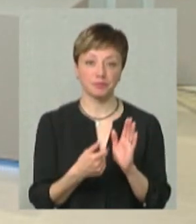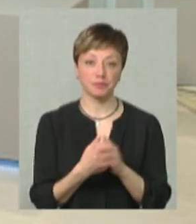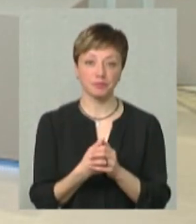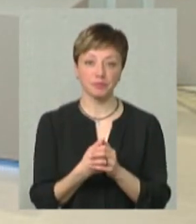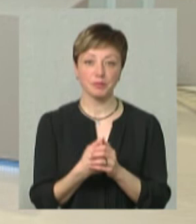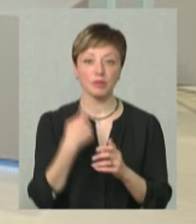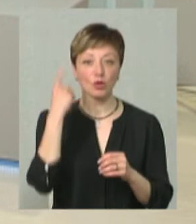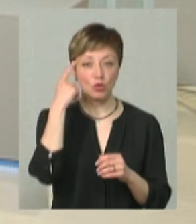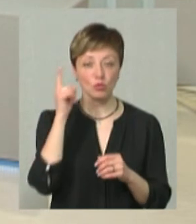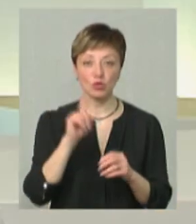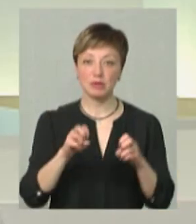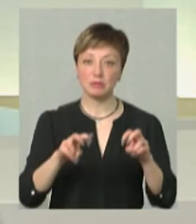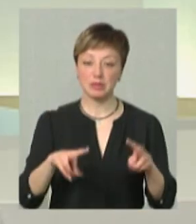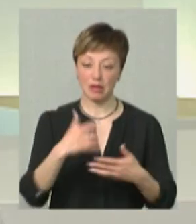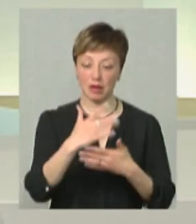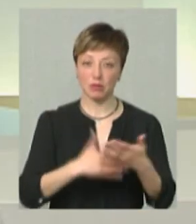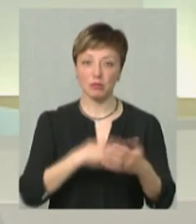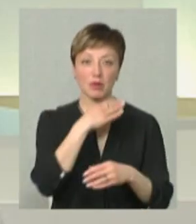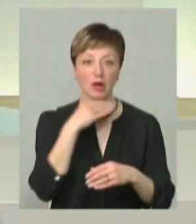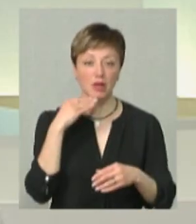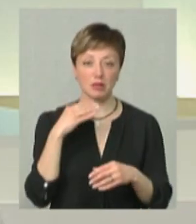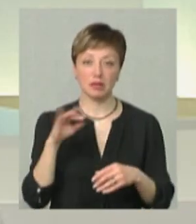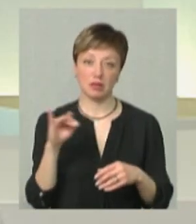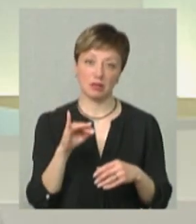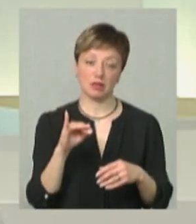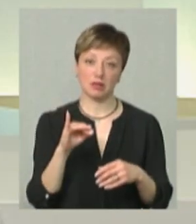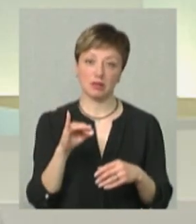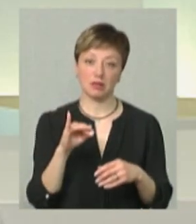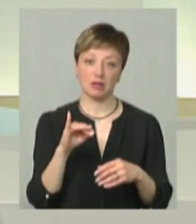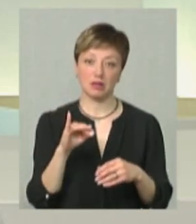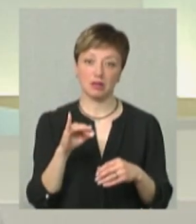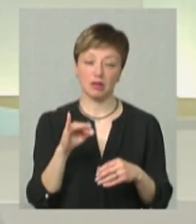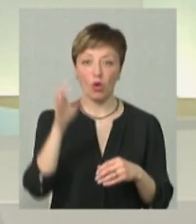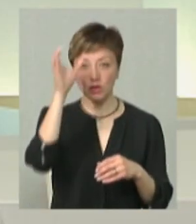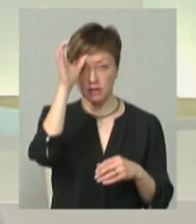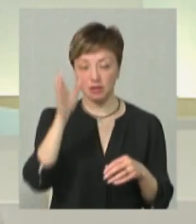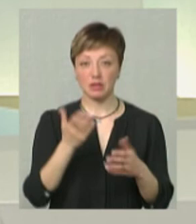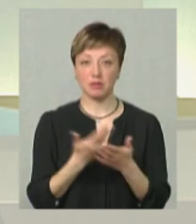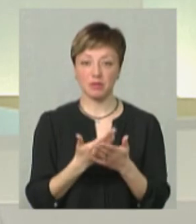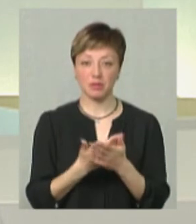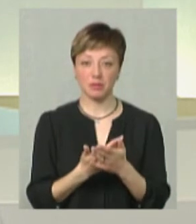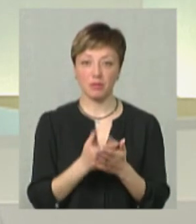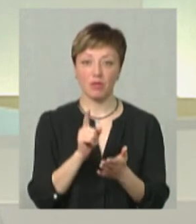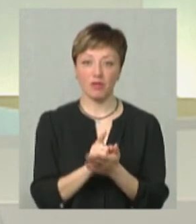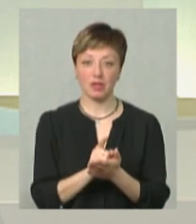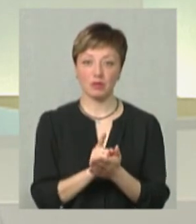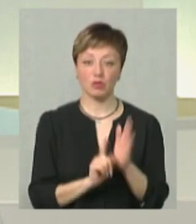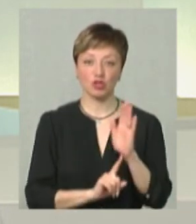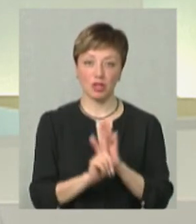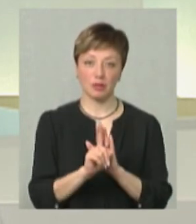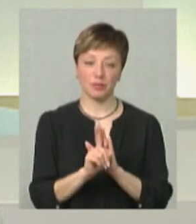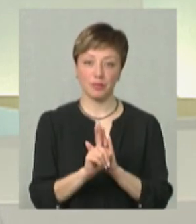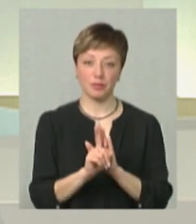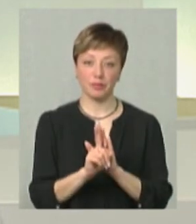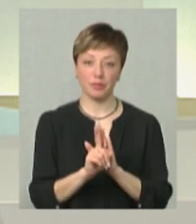Я думаю, що спеціальностей багато. Це і, перш за все, освітні спеціальності, я повинна просто почати з них.